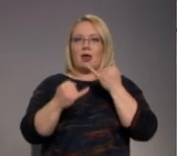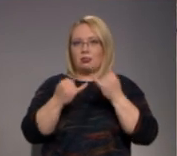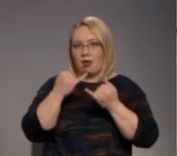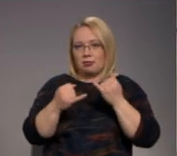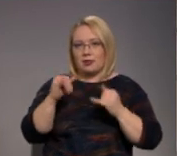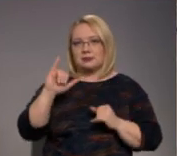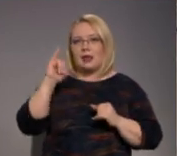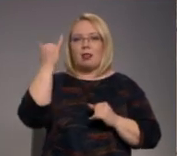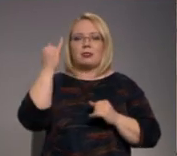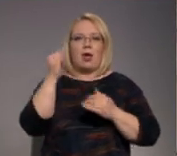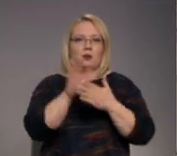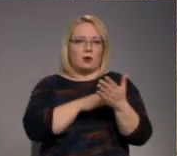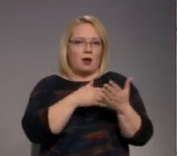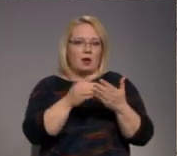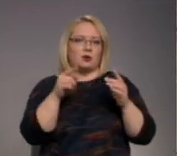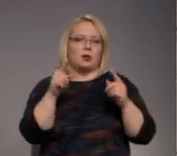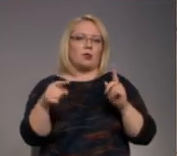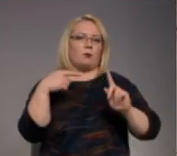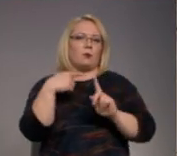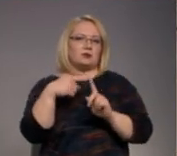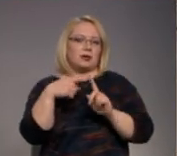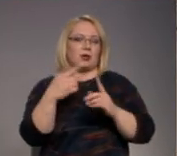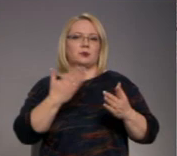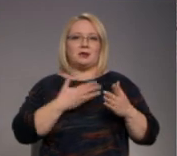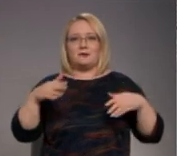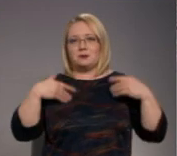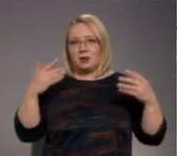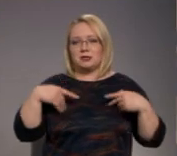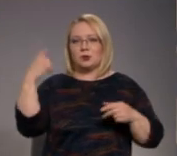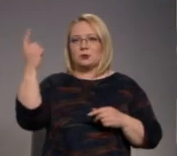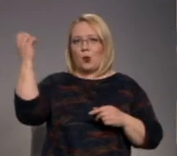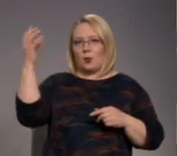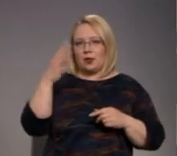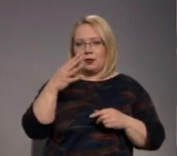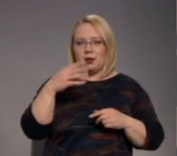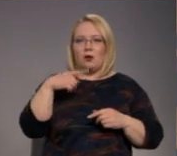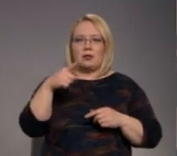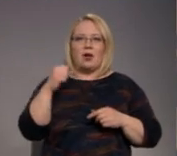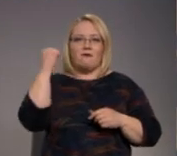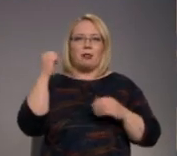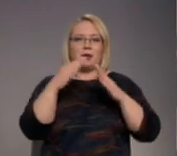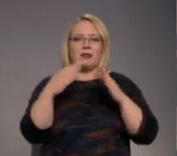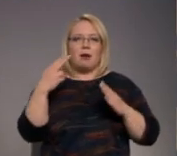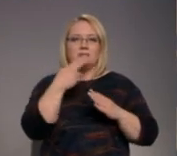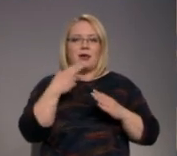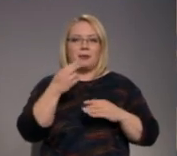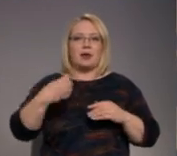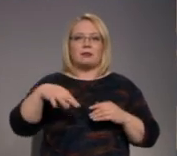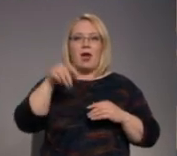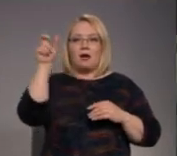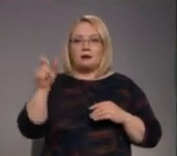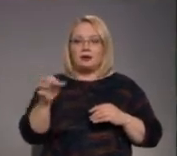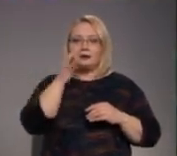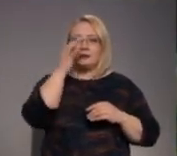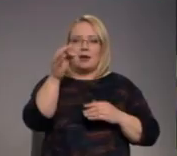zeltaini toni, tādu optimistisku, tādu dzīvespriecīgu saulīti. Sijā Valmieras namsēmnieks dāržniecis atzīst, ka